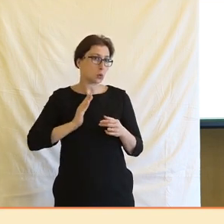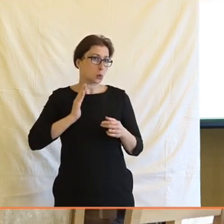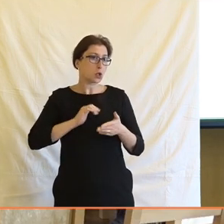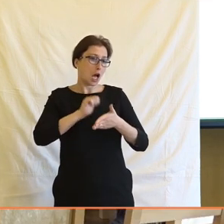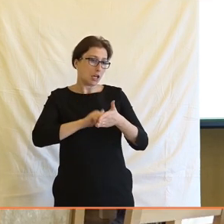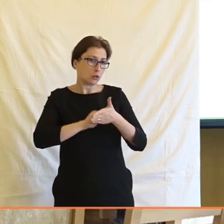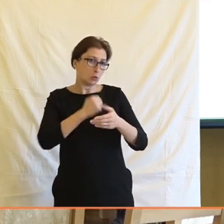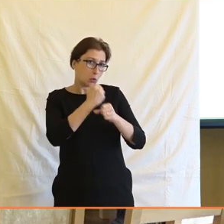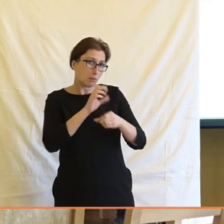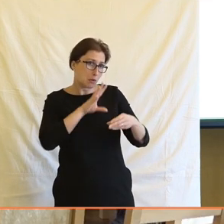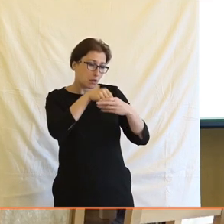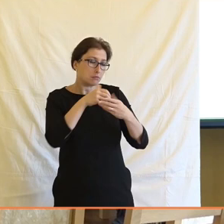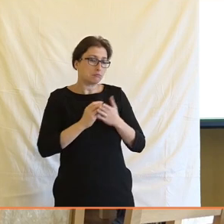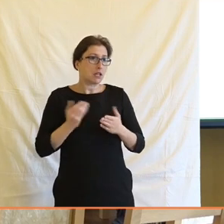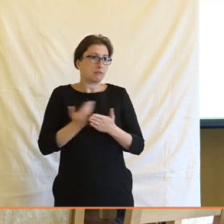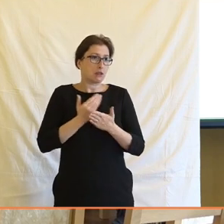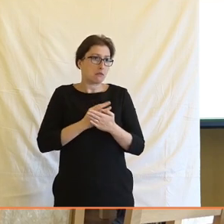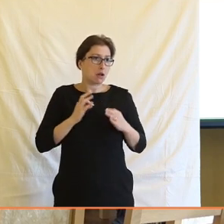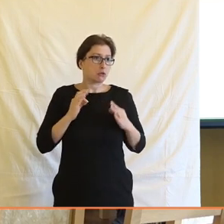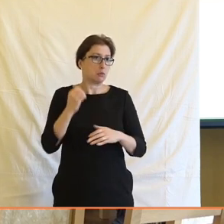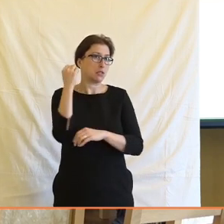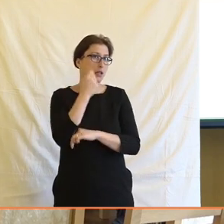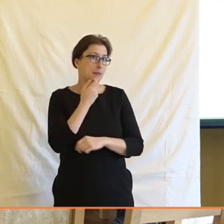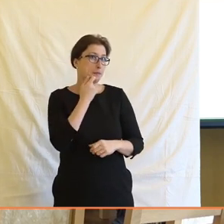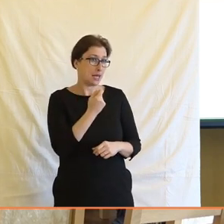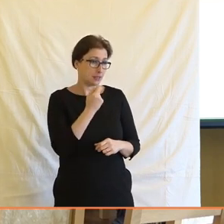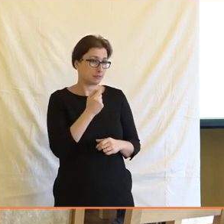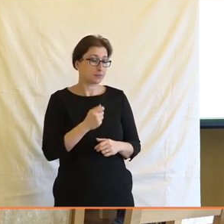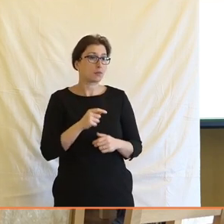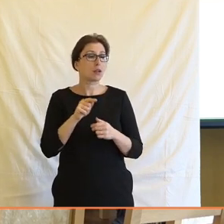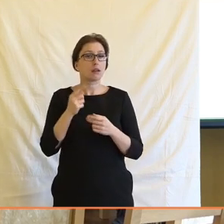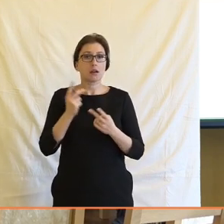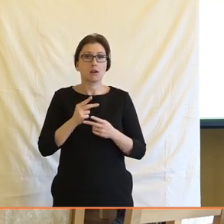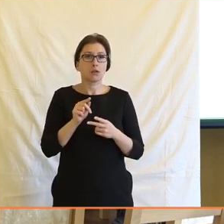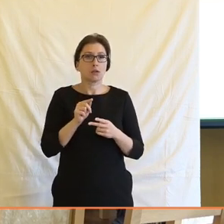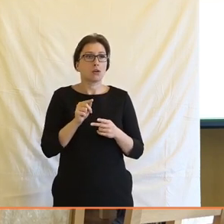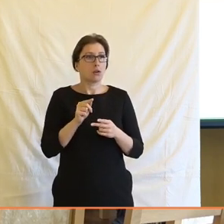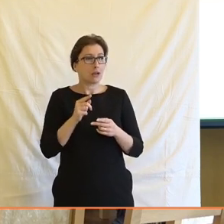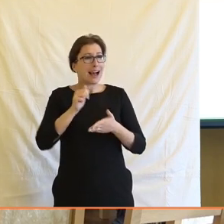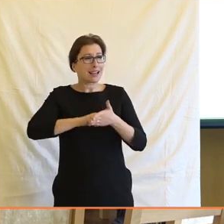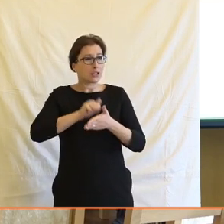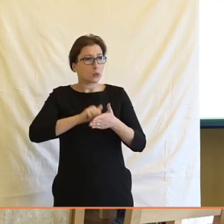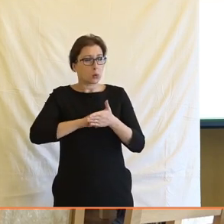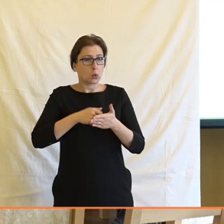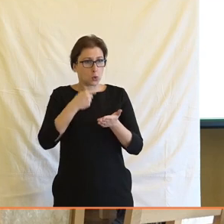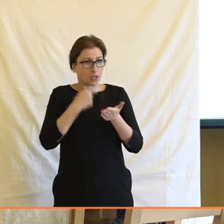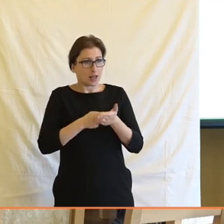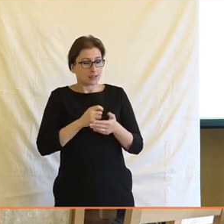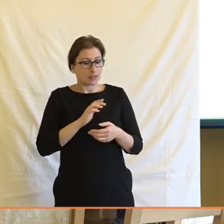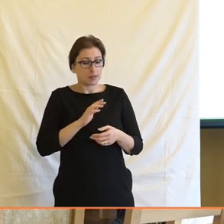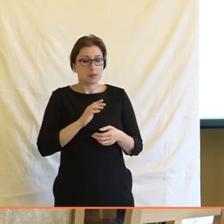agentury, tak v zásadě vydělá i nějaké základní peníze. A zejména vlastně u těch agenturních typů prací